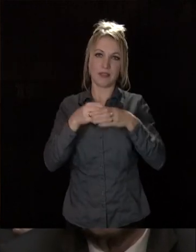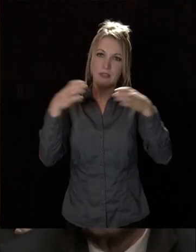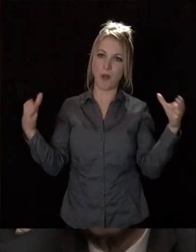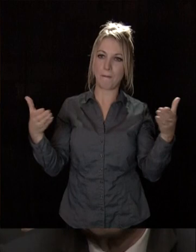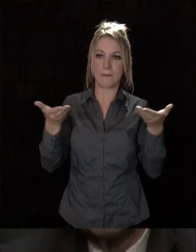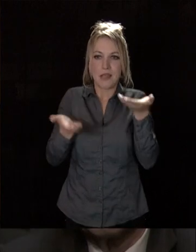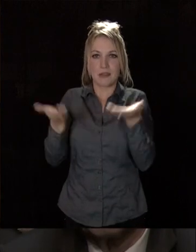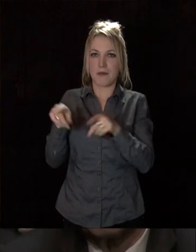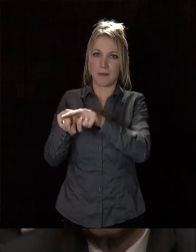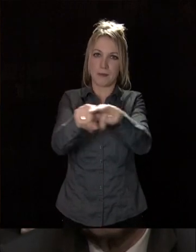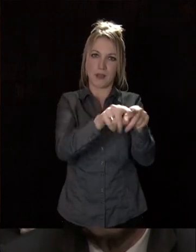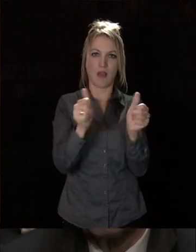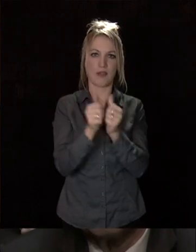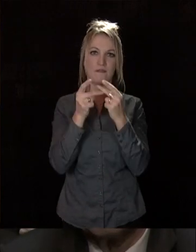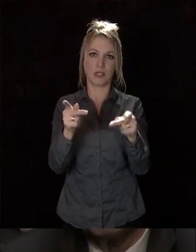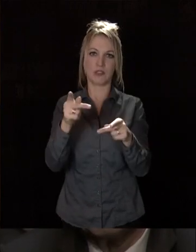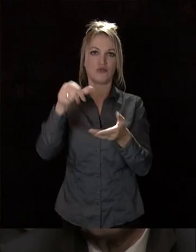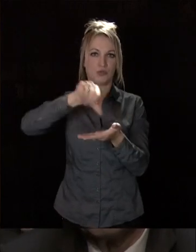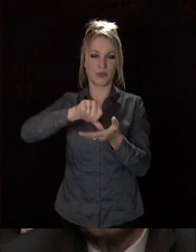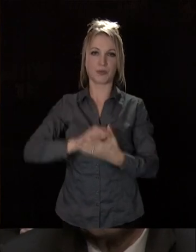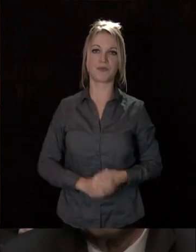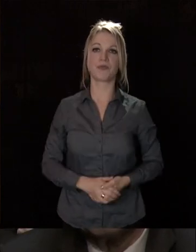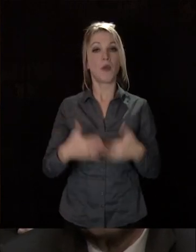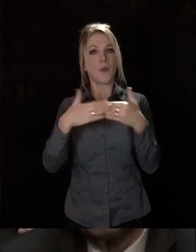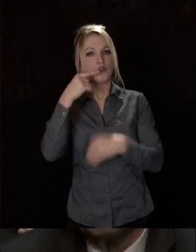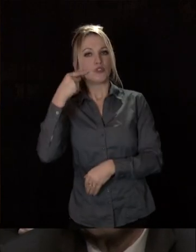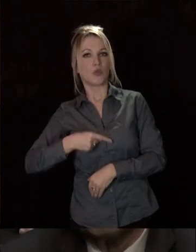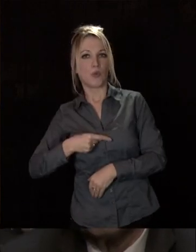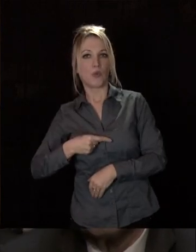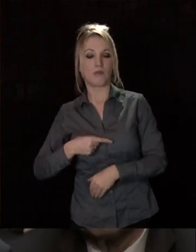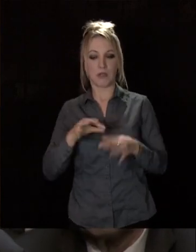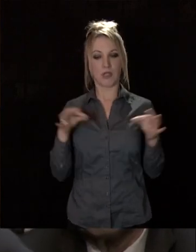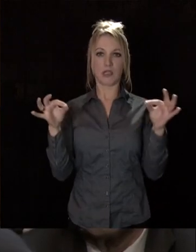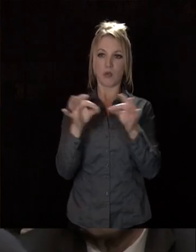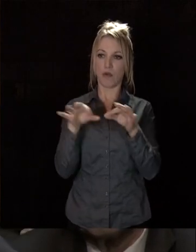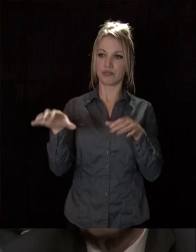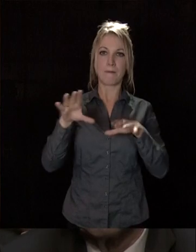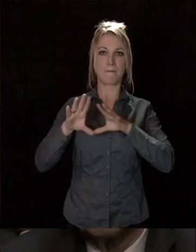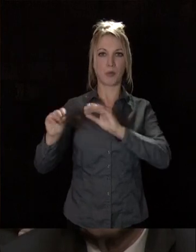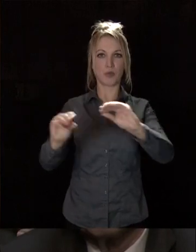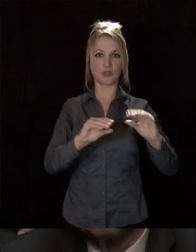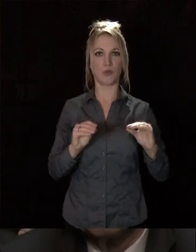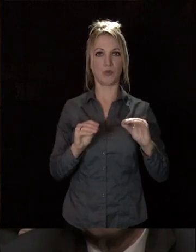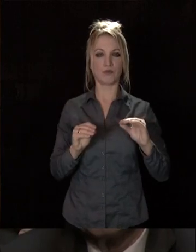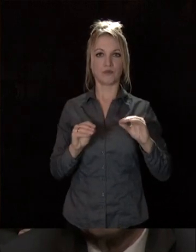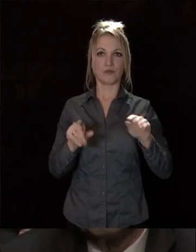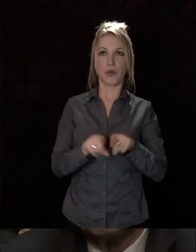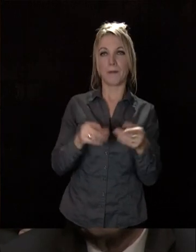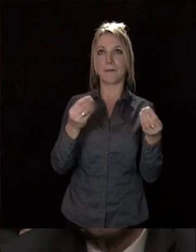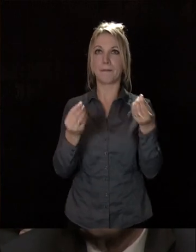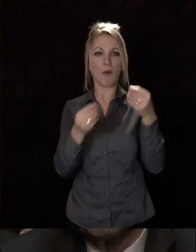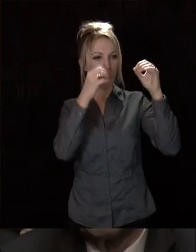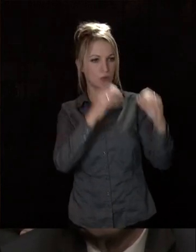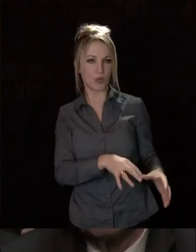harmonieusement avec l'agglomération. Proche de Dijon, ces territoires et leur population ont parfois l'impression d'être